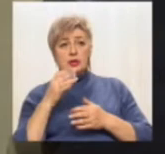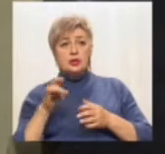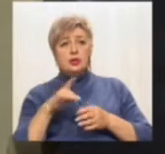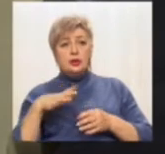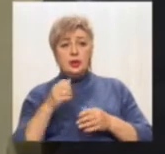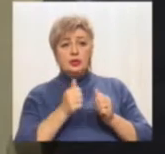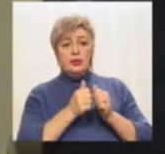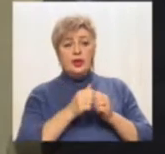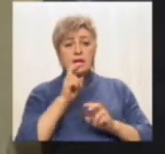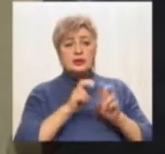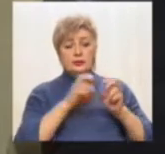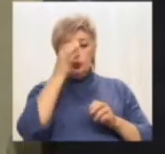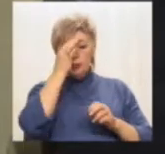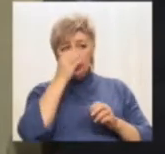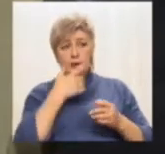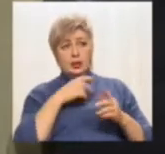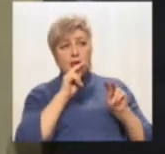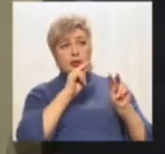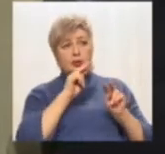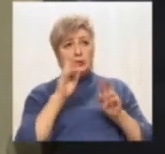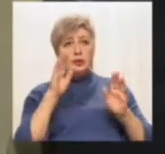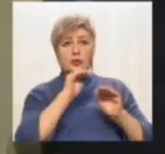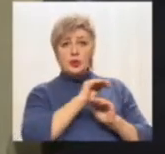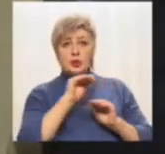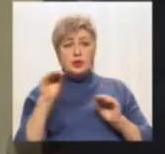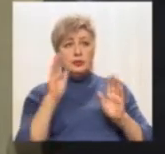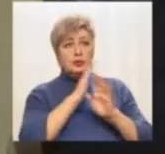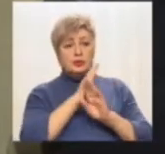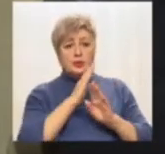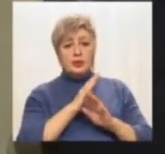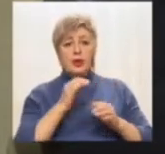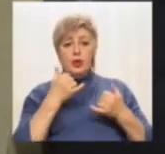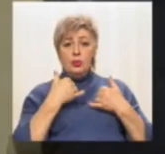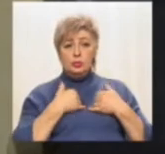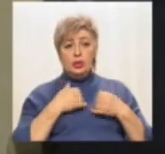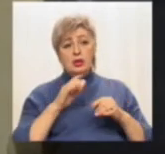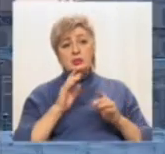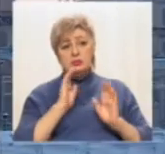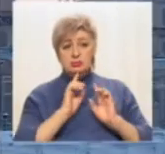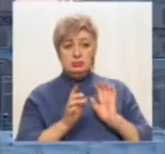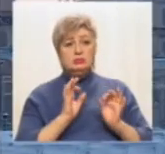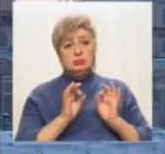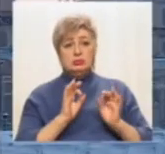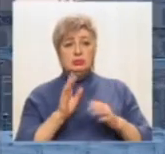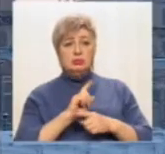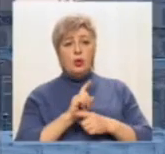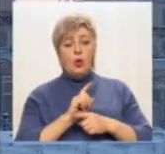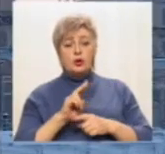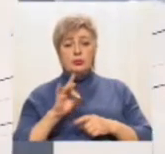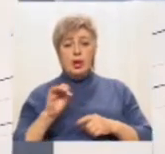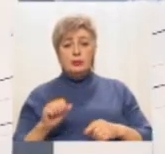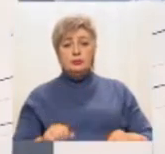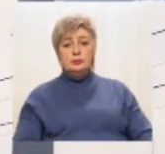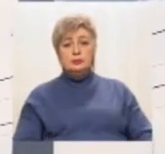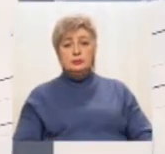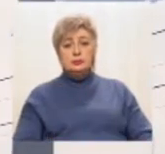Ми контролюємо там рівень діоксиду азоту, сірку та пив. У нас в рамках норми. Андрій Печенко, Олександр Шалдибін,